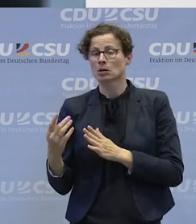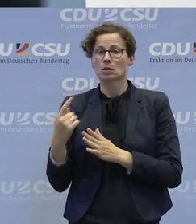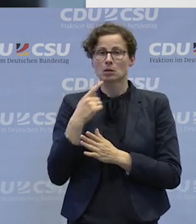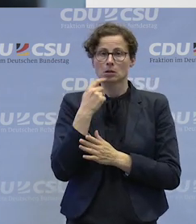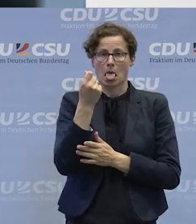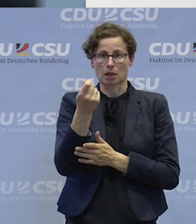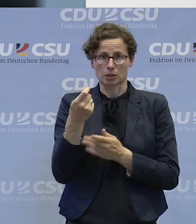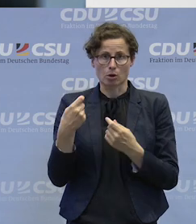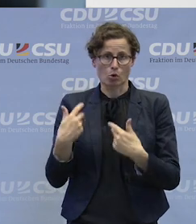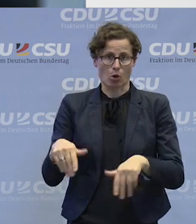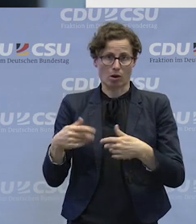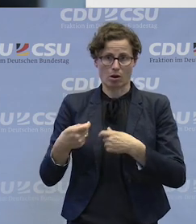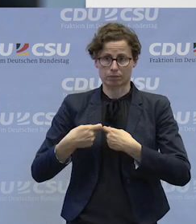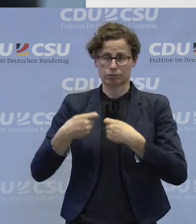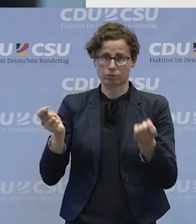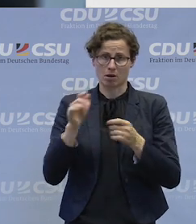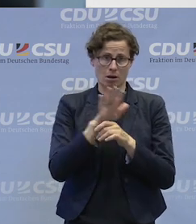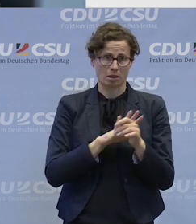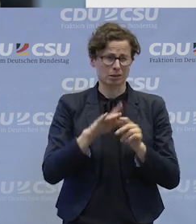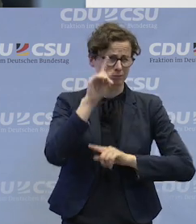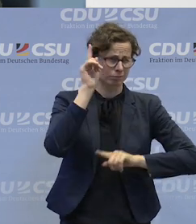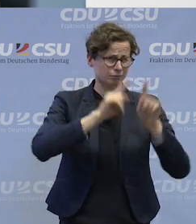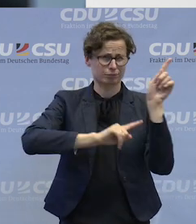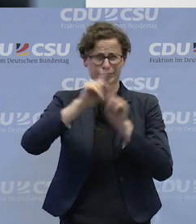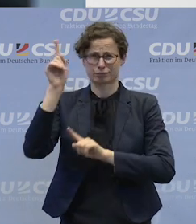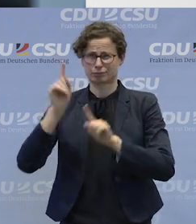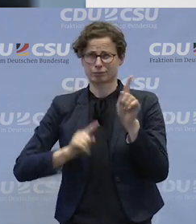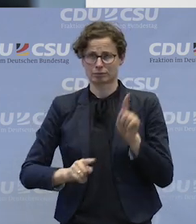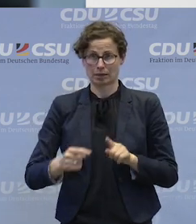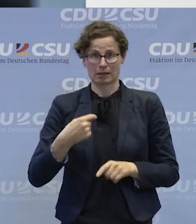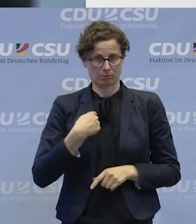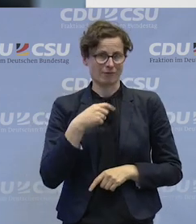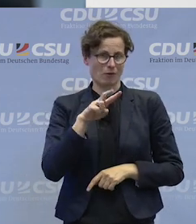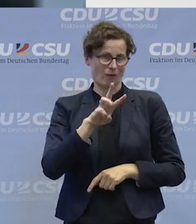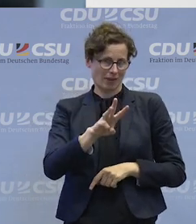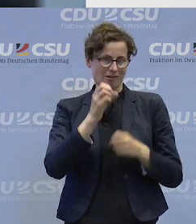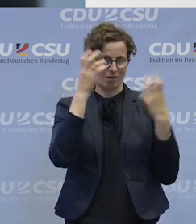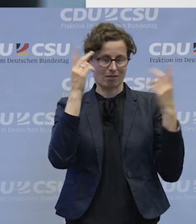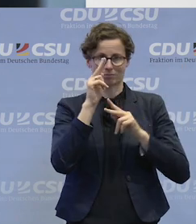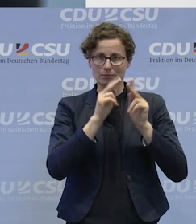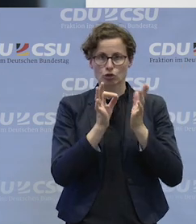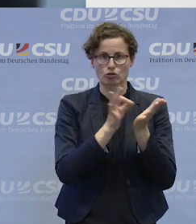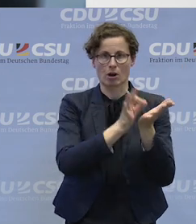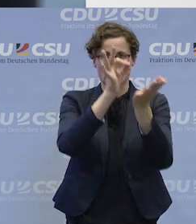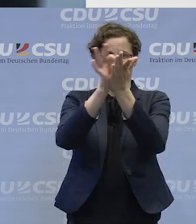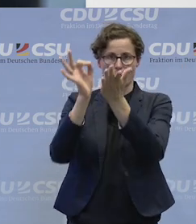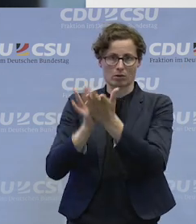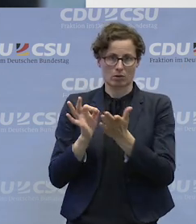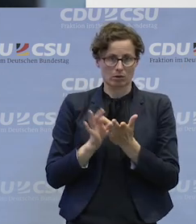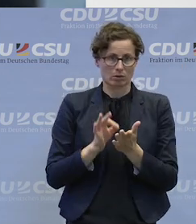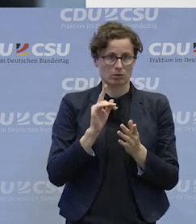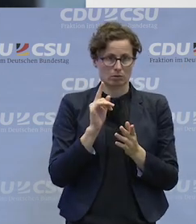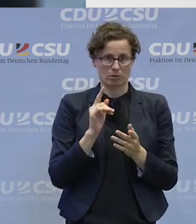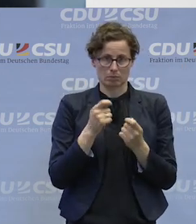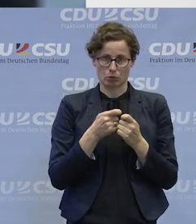oder so, das ist in den Ländern extrem unterschiedlich. Ich weiß es, weil wir mehrere Standorte in unterschiedlichen Ländern